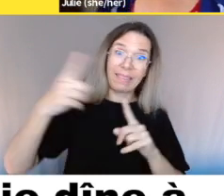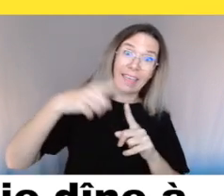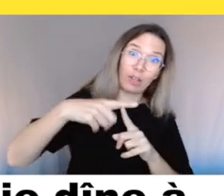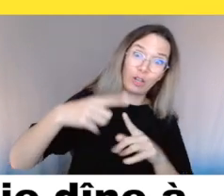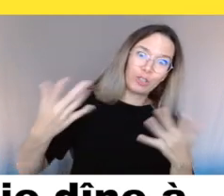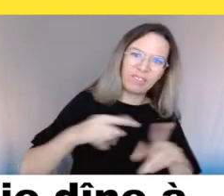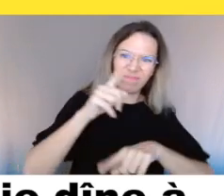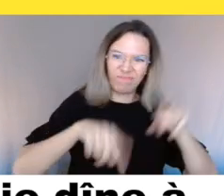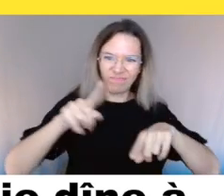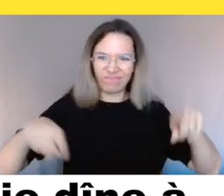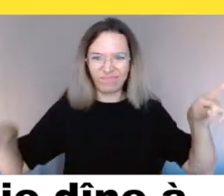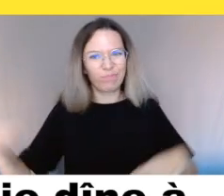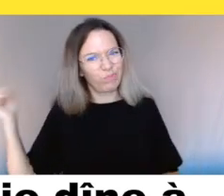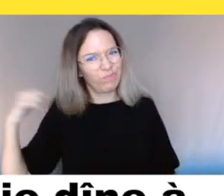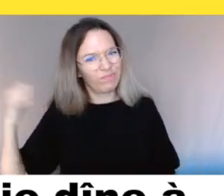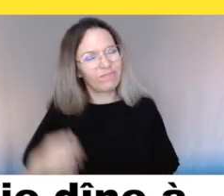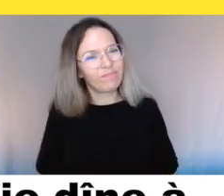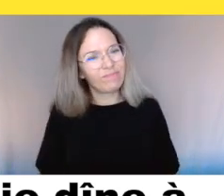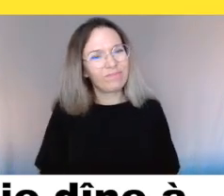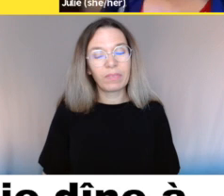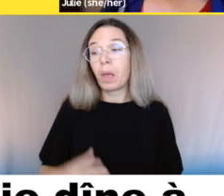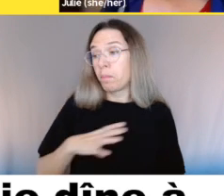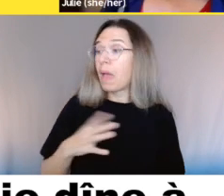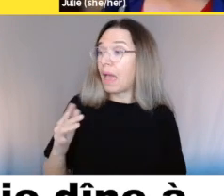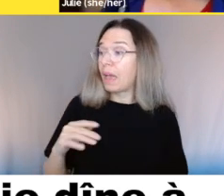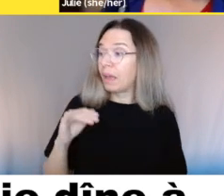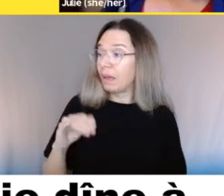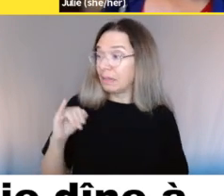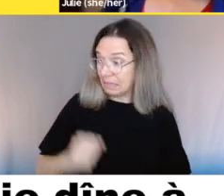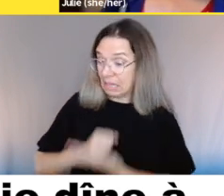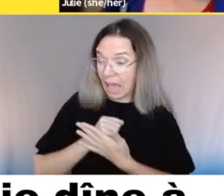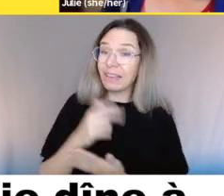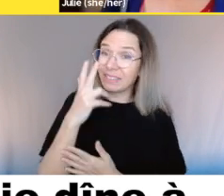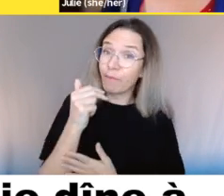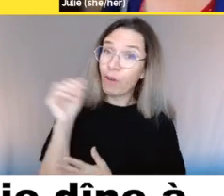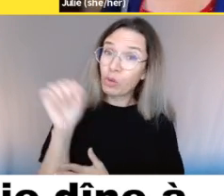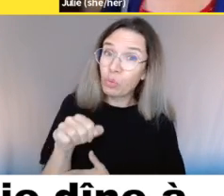Donc, je n pas demandé si je pourrais accéder les...